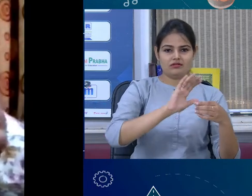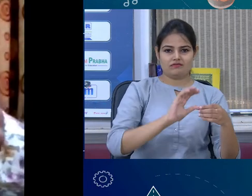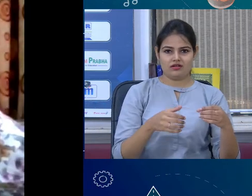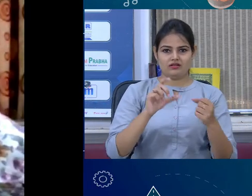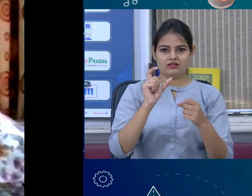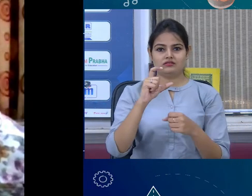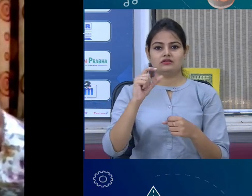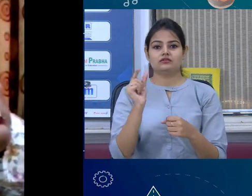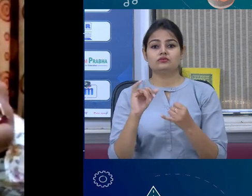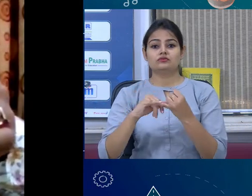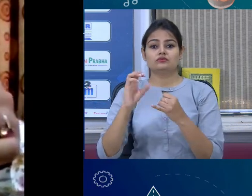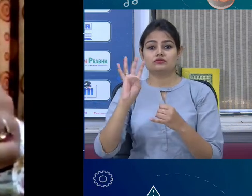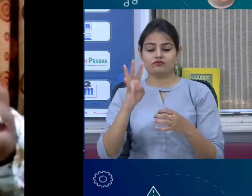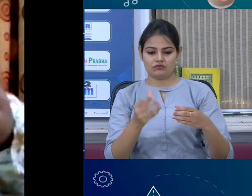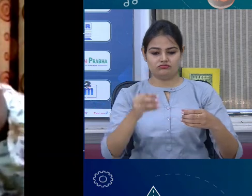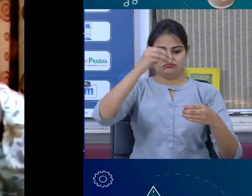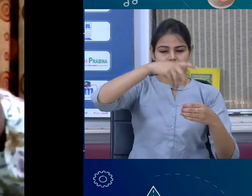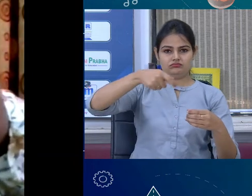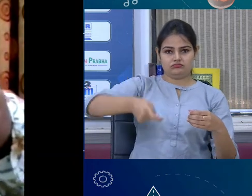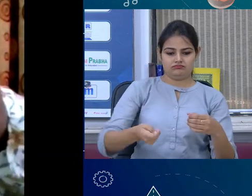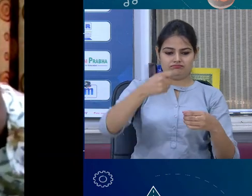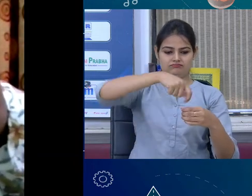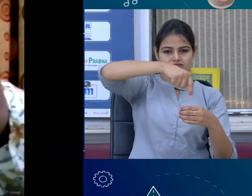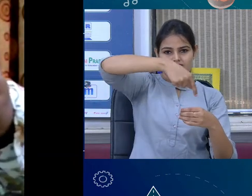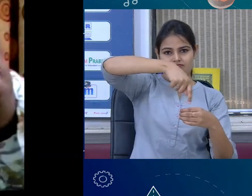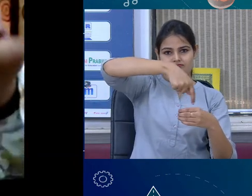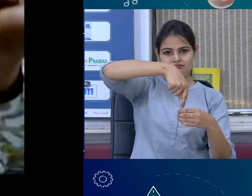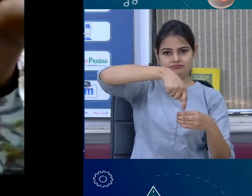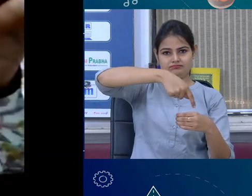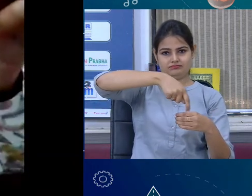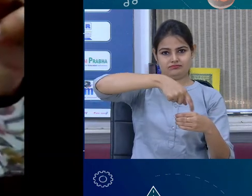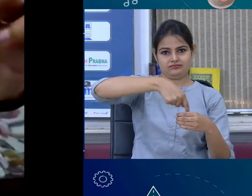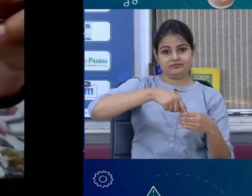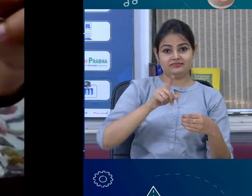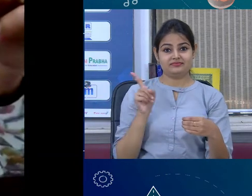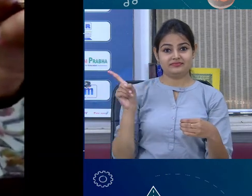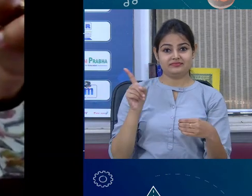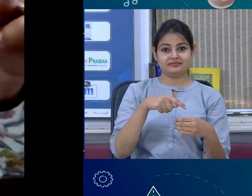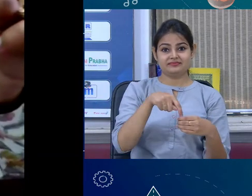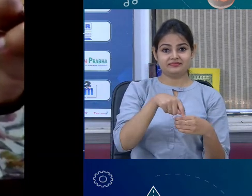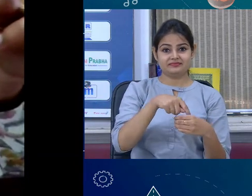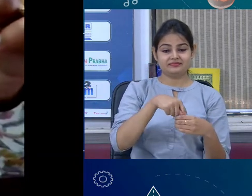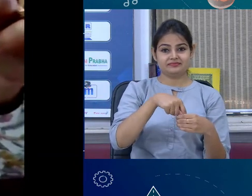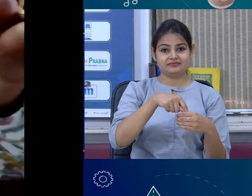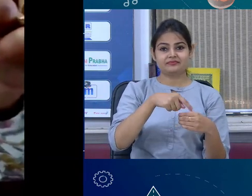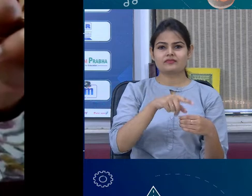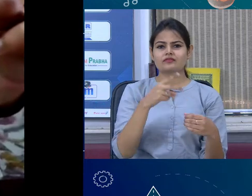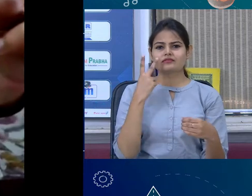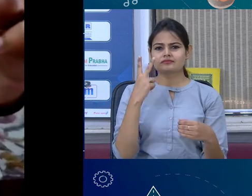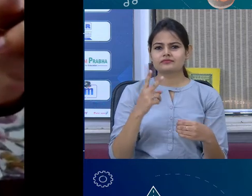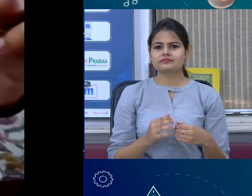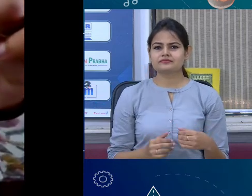out of it. Okay? So I make a solution out of copper sulphate. And we see that the solution is blue colour. Why